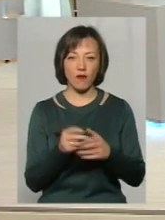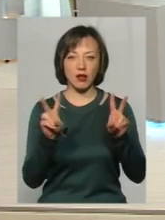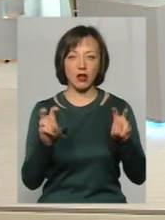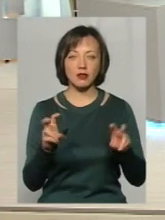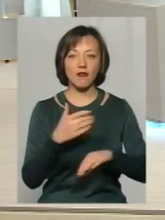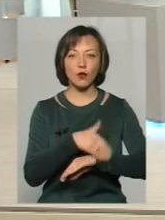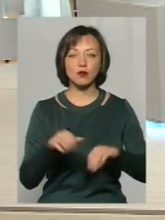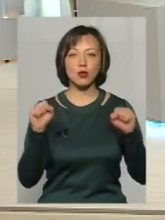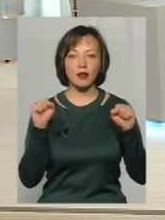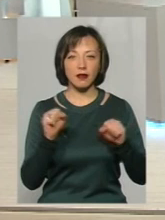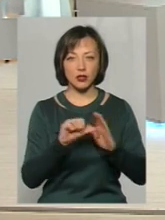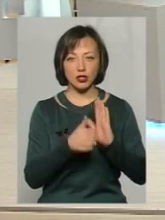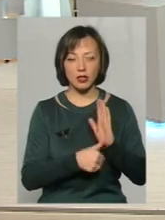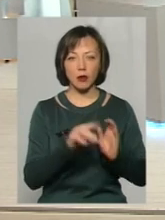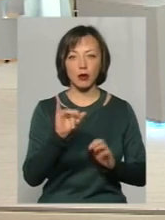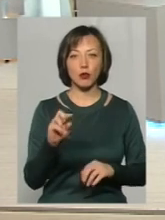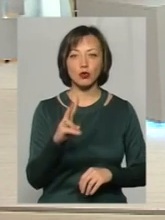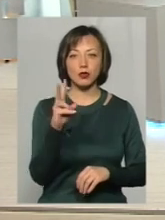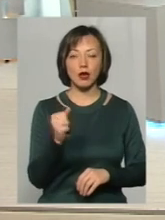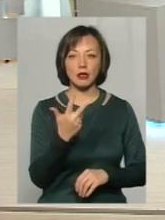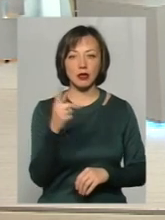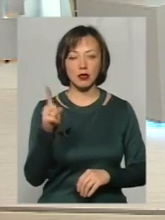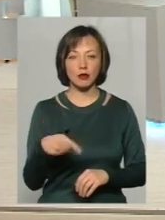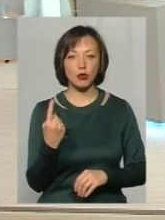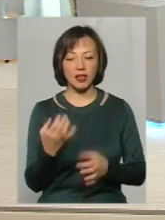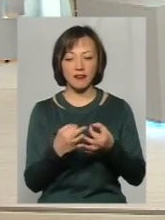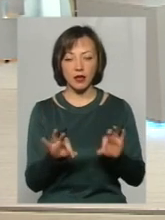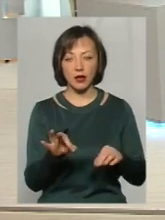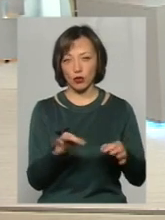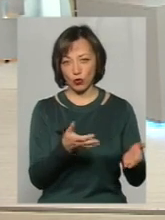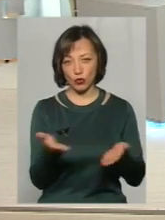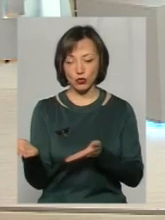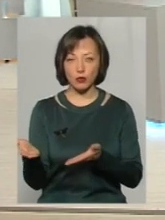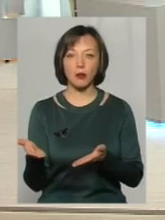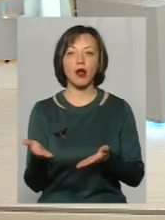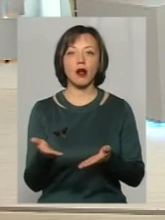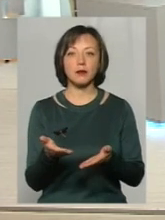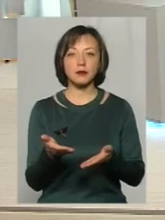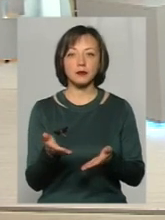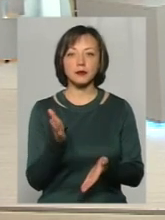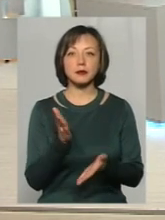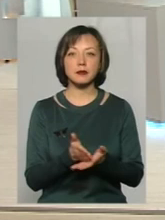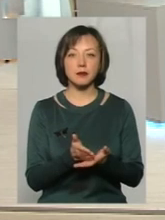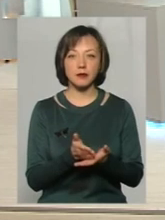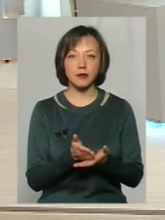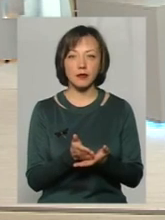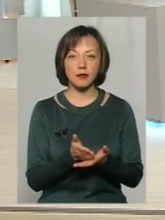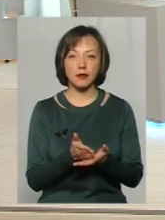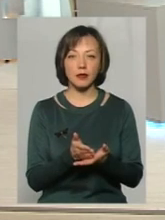поверсі, Прибузька, 3-1, також вільний доступ, багато спортивних споруд є, де можна займатися.